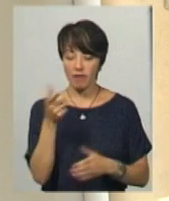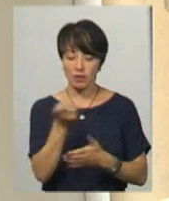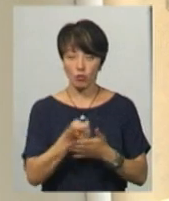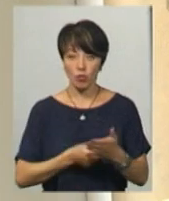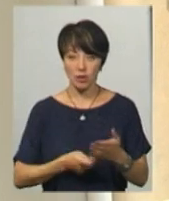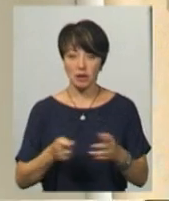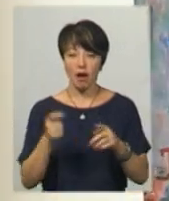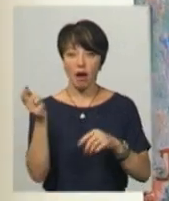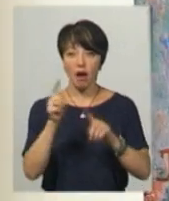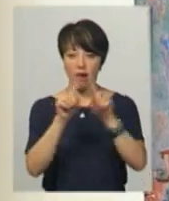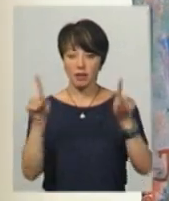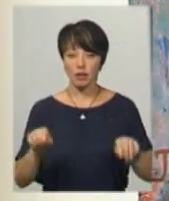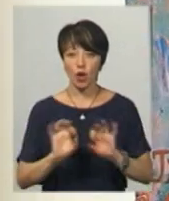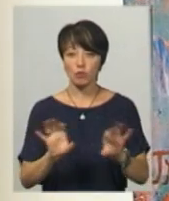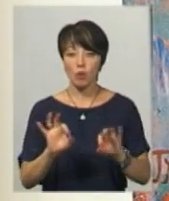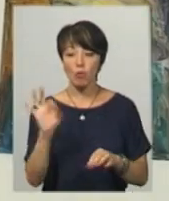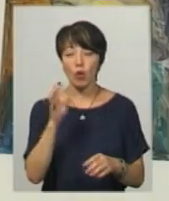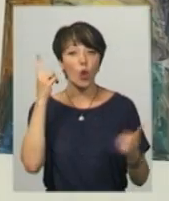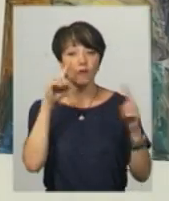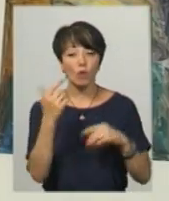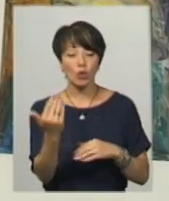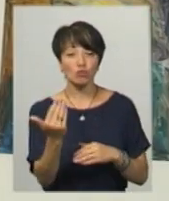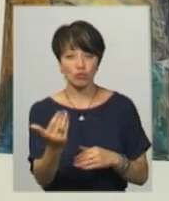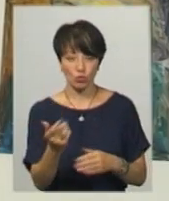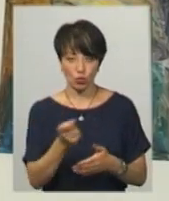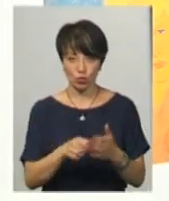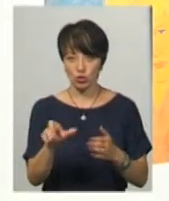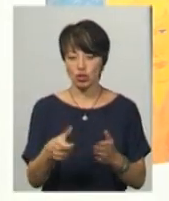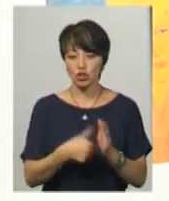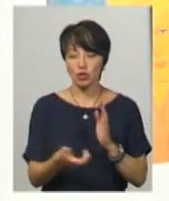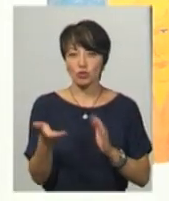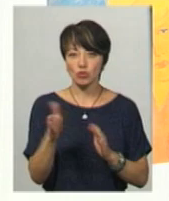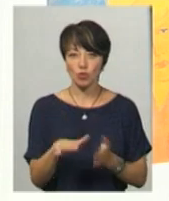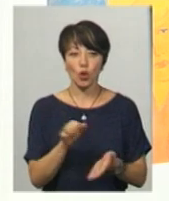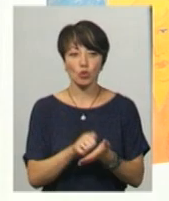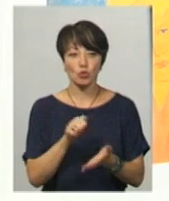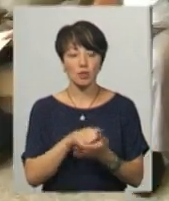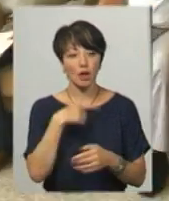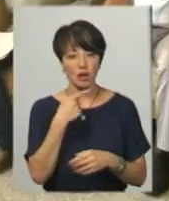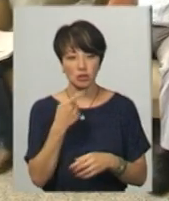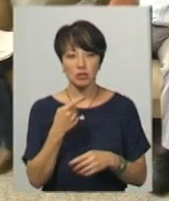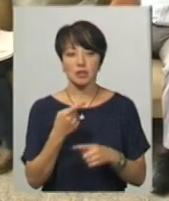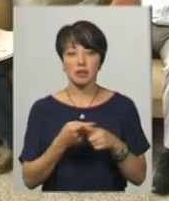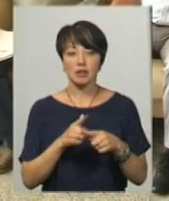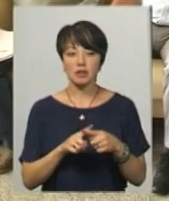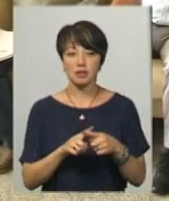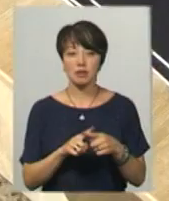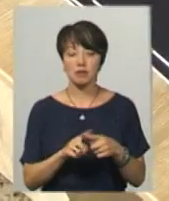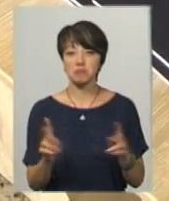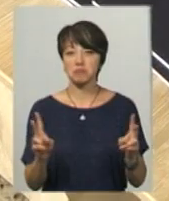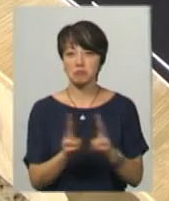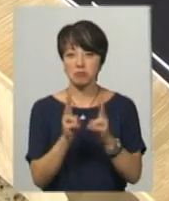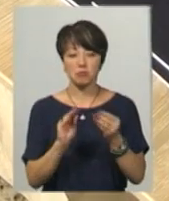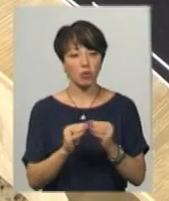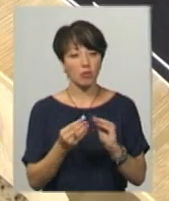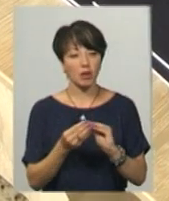та картини, які розповідають про творчий шлях художника. Наклад альбому – 60 примірників. Придруці видання, каже автор Микола Шафінський, зіштовхнулися